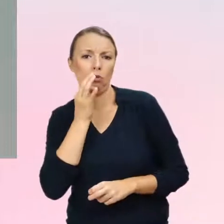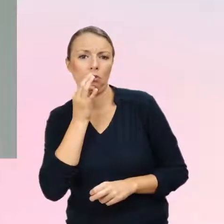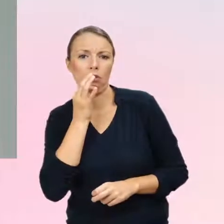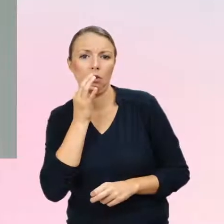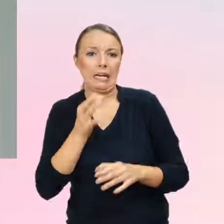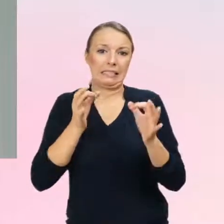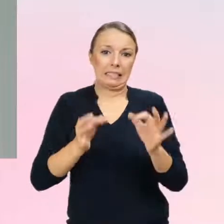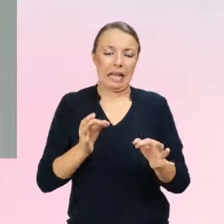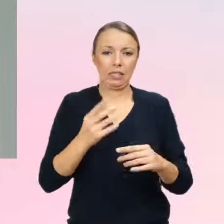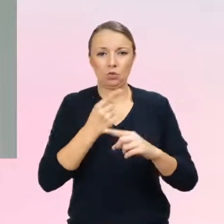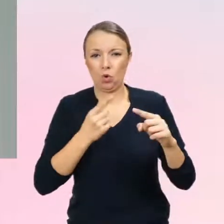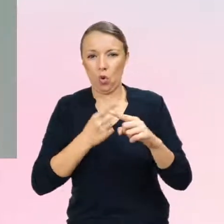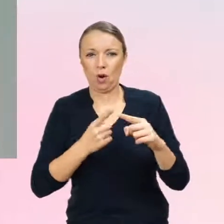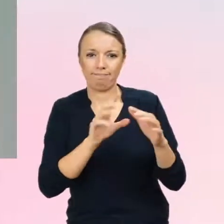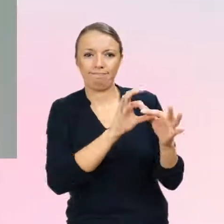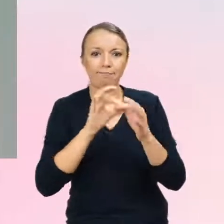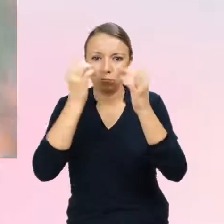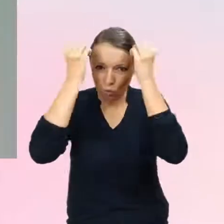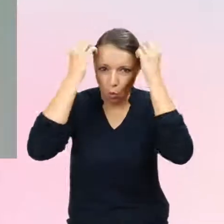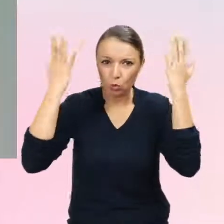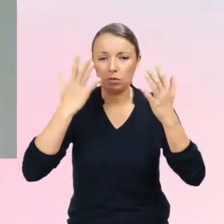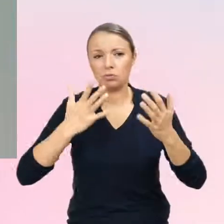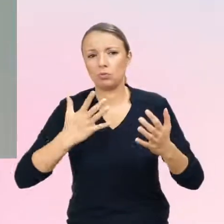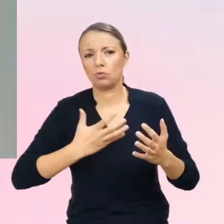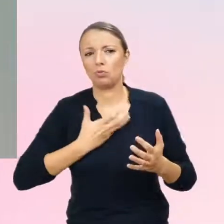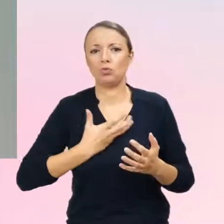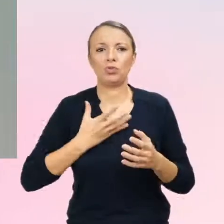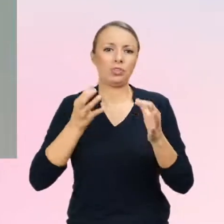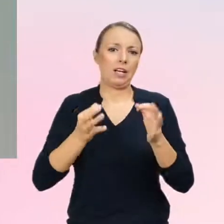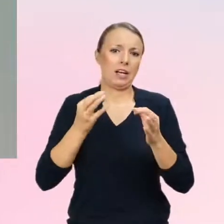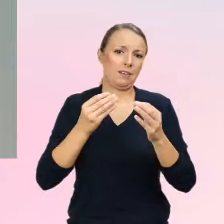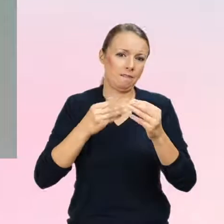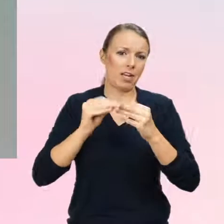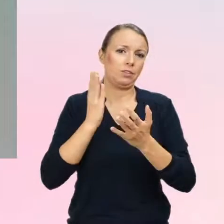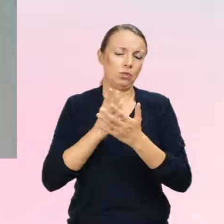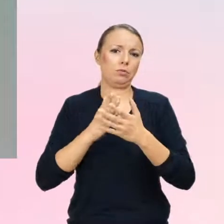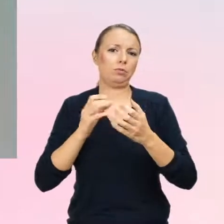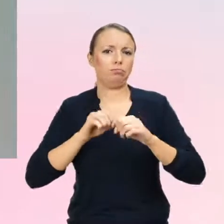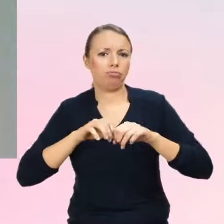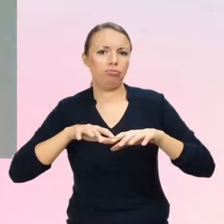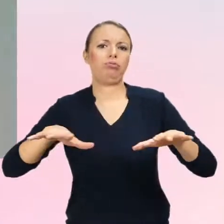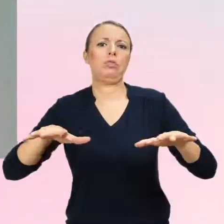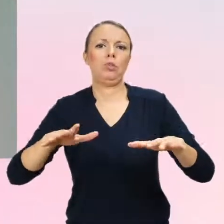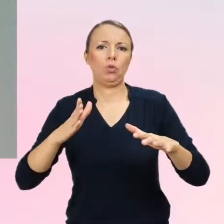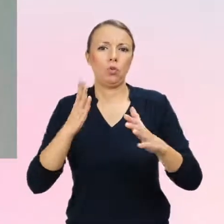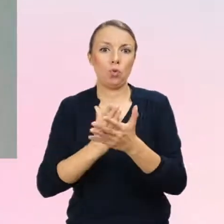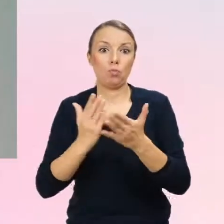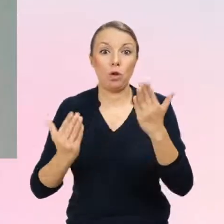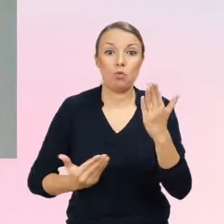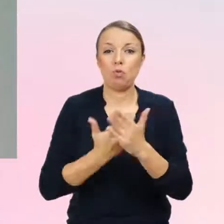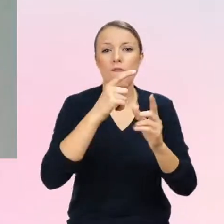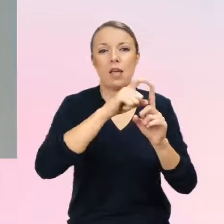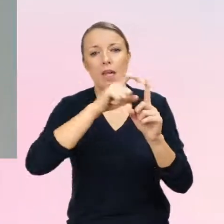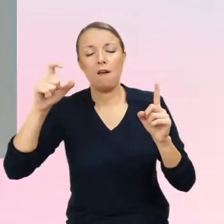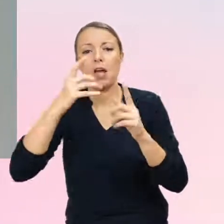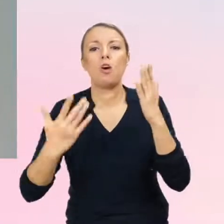mam wrażenie, że ono lawinowo się rozprzestrzenia właśnie tworzenie tych nowych definicji,